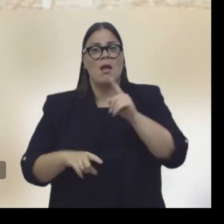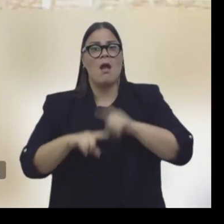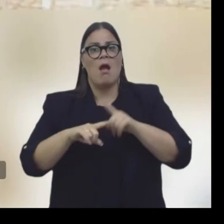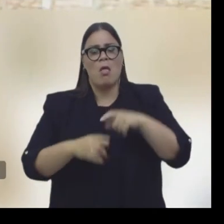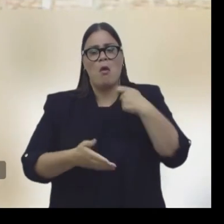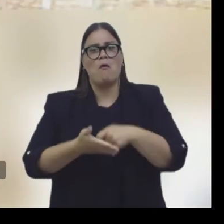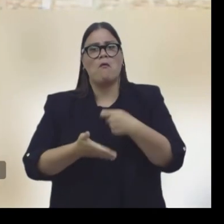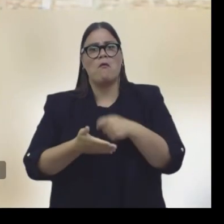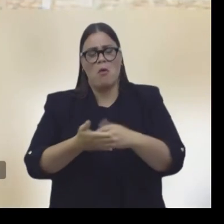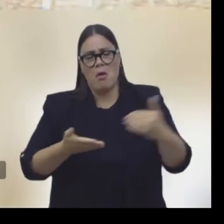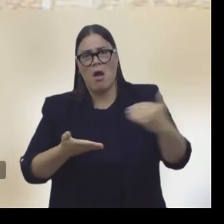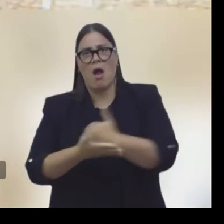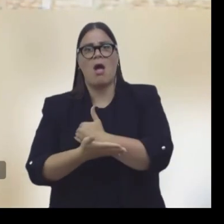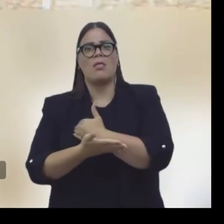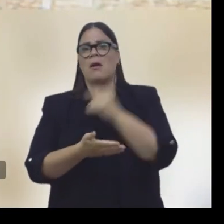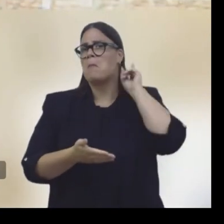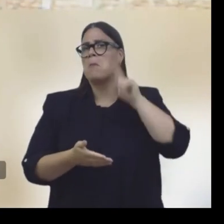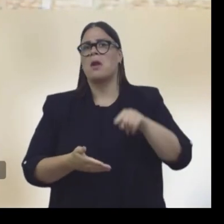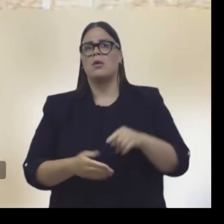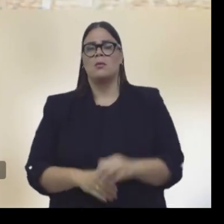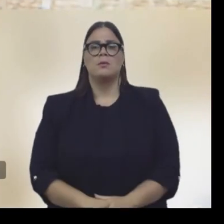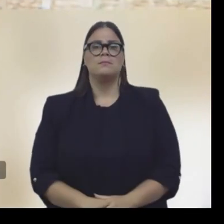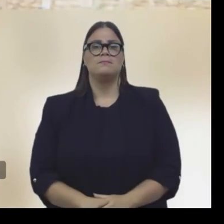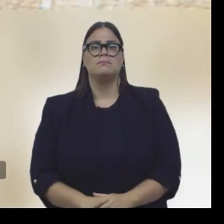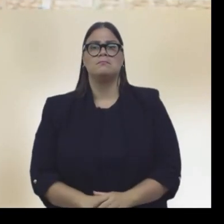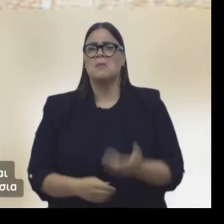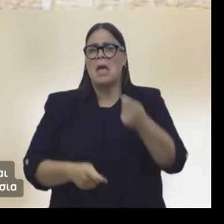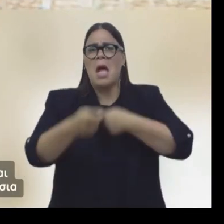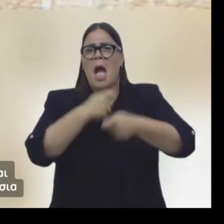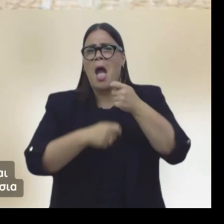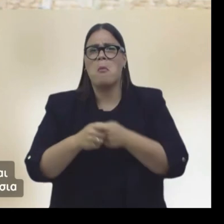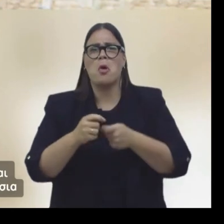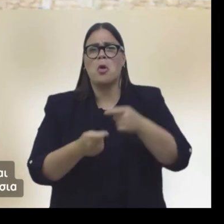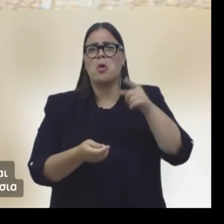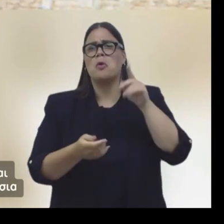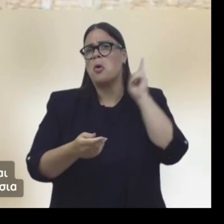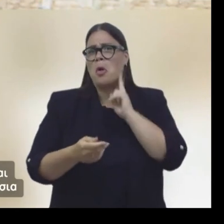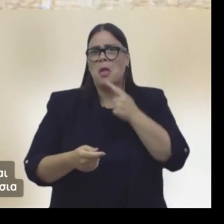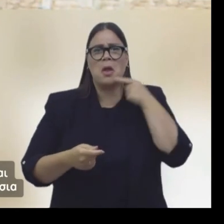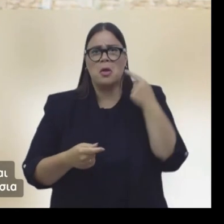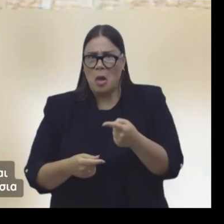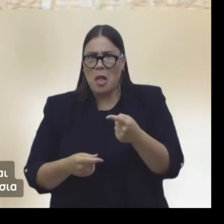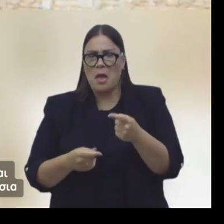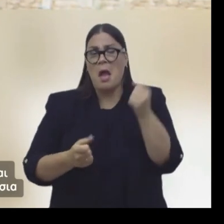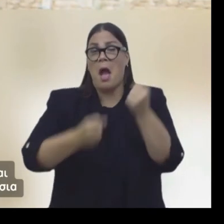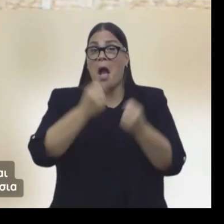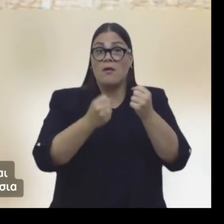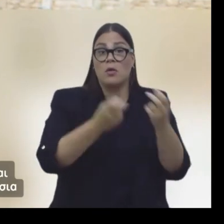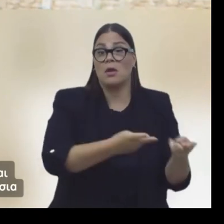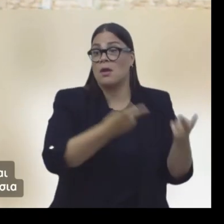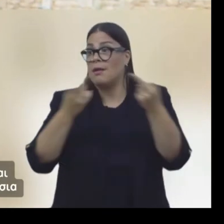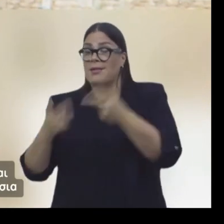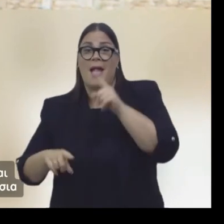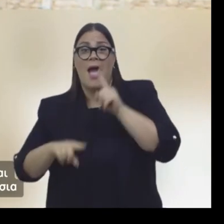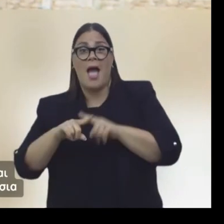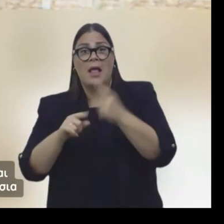Είναι αλήθεια ότι έχουμε χιλιάδες άδικους και παράνομους φόρους στη χώρα μας. Βάσει ποιου εμπορικού ευρωπαϊκού κώδικα είναι δυνατόν τα